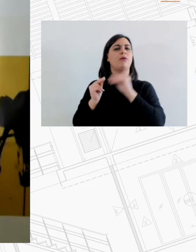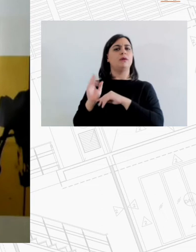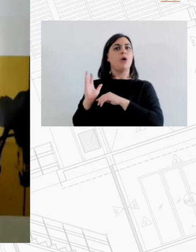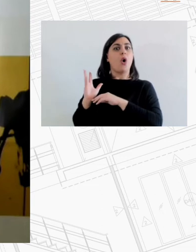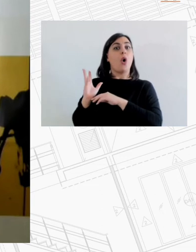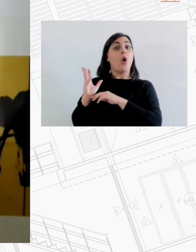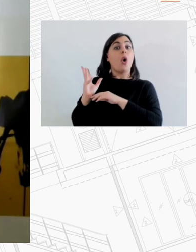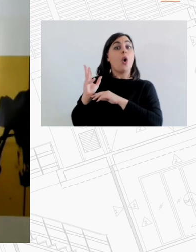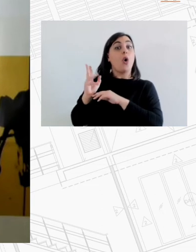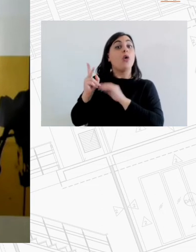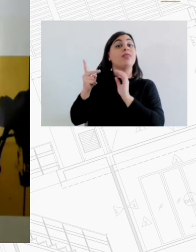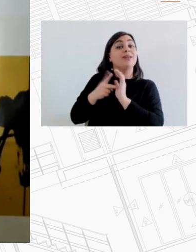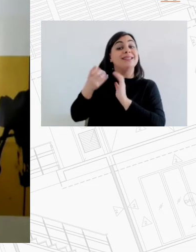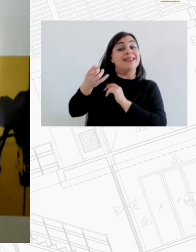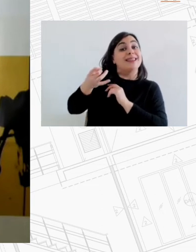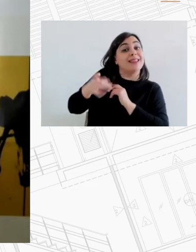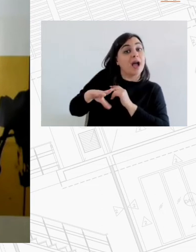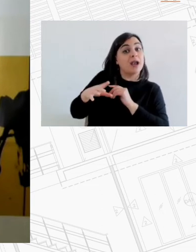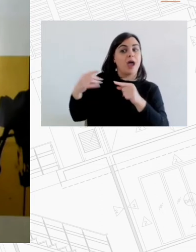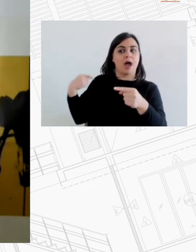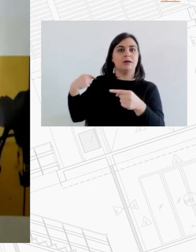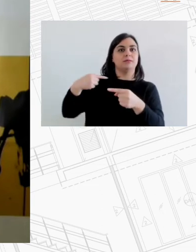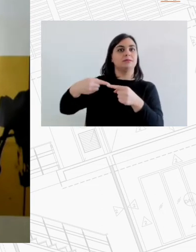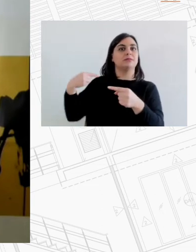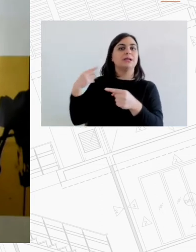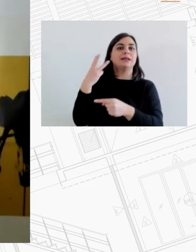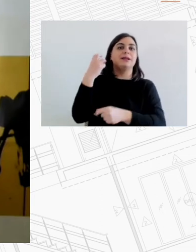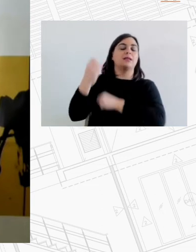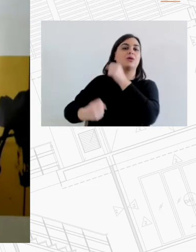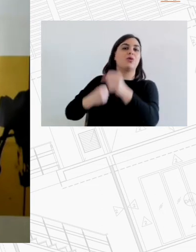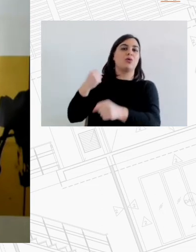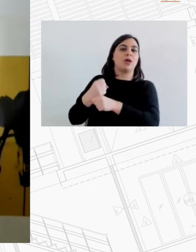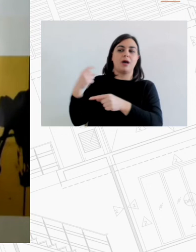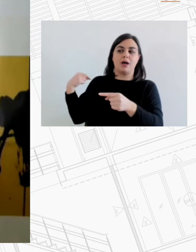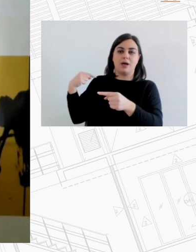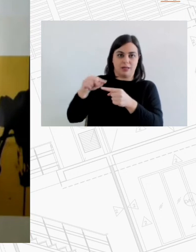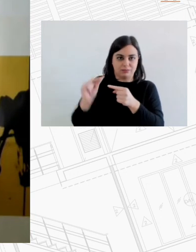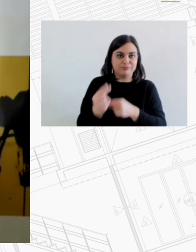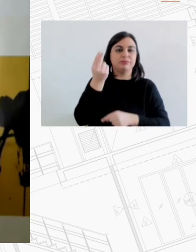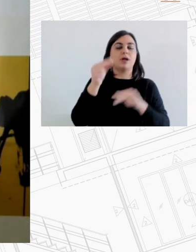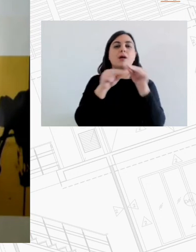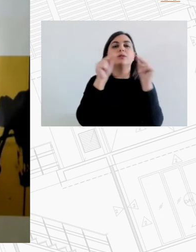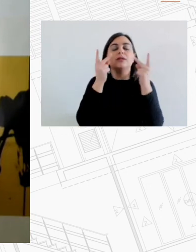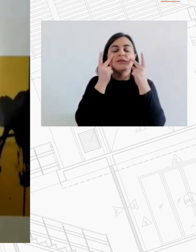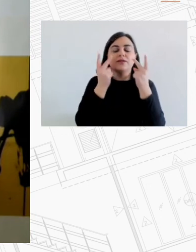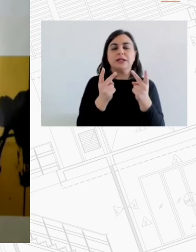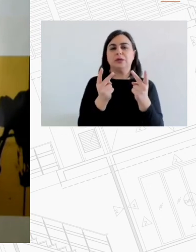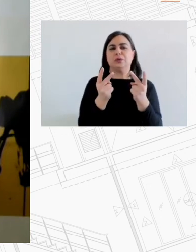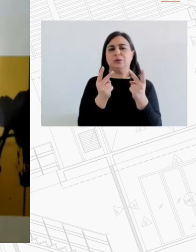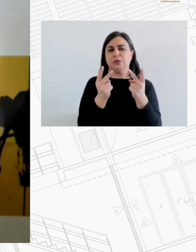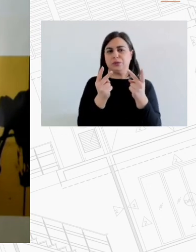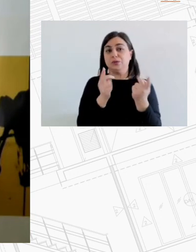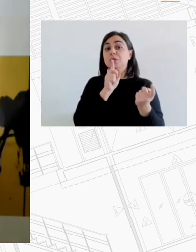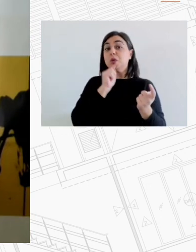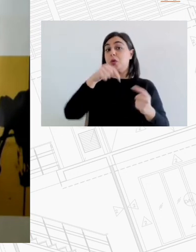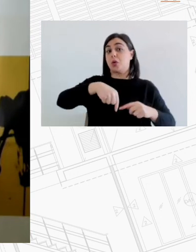συνθήκη που όταν αλλάξει το πλαίσιο και στην Ελλάδα βρισκόμαστε ακριβώς εδώ ότι δηλαδή συνεχίζουμε να συζητάμε